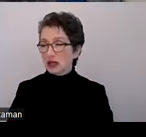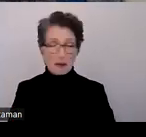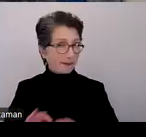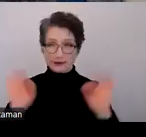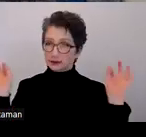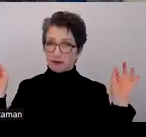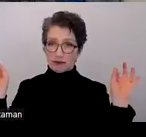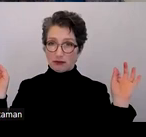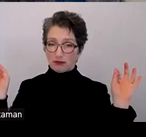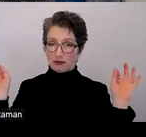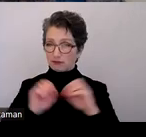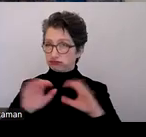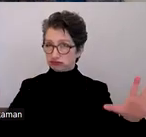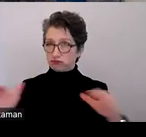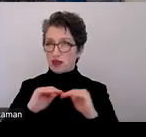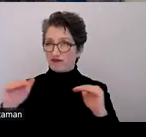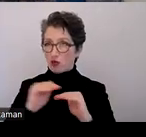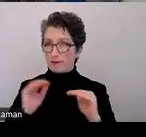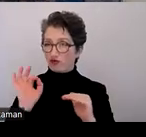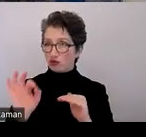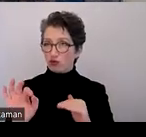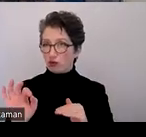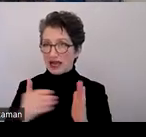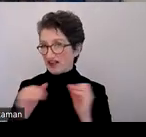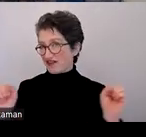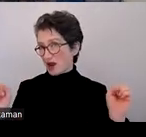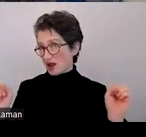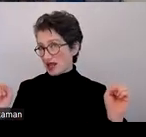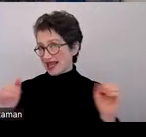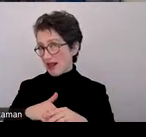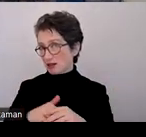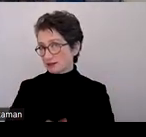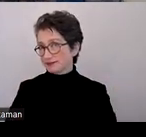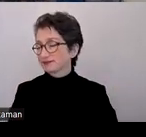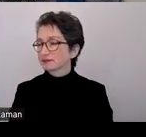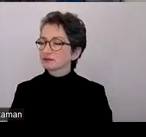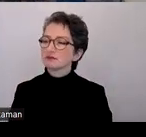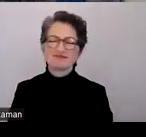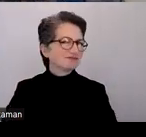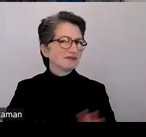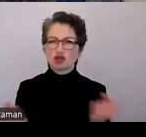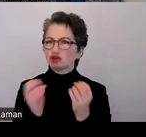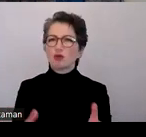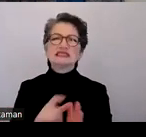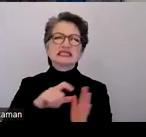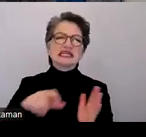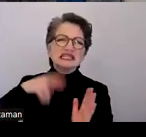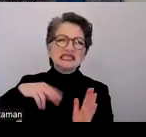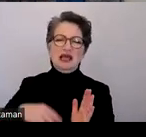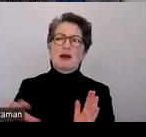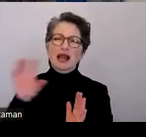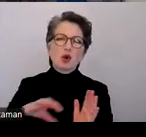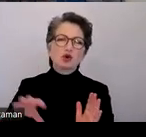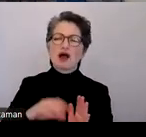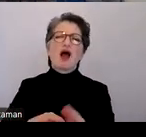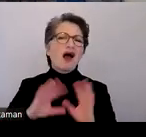besten verbreitetste Plattform für barrierefreie Inhalte. Da sind einfach die Screenreader und die Browser, die sind